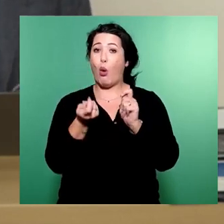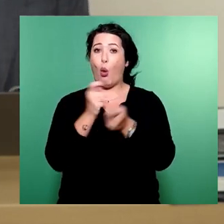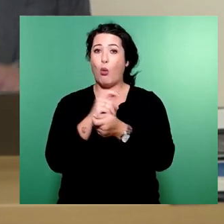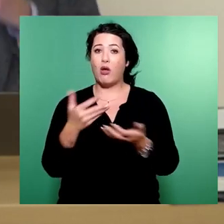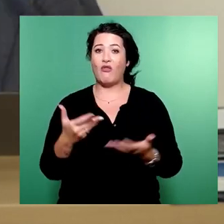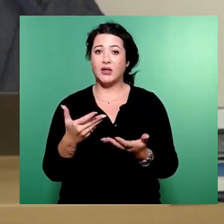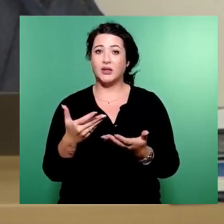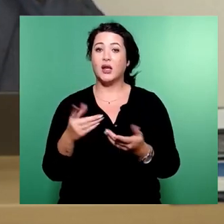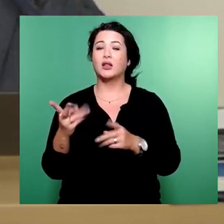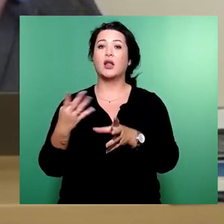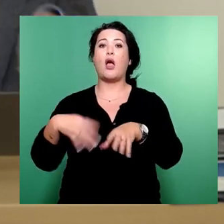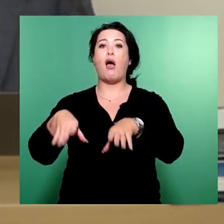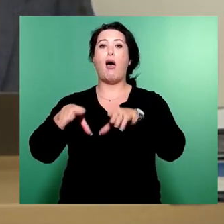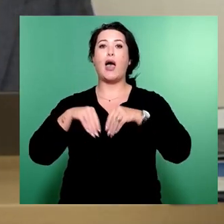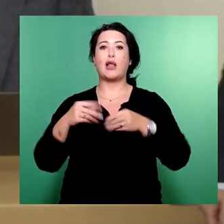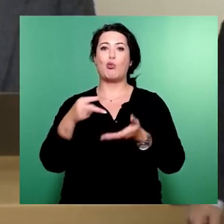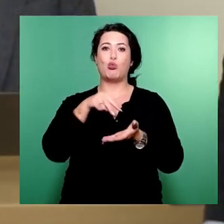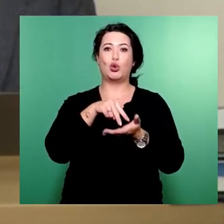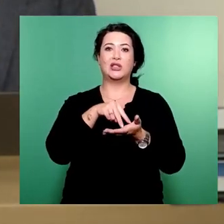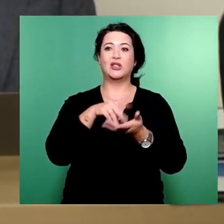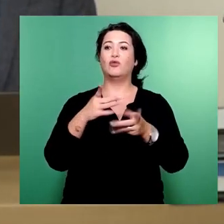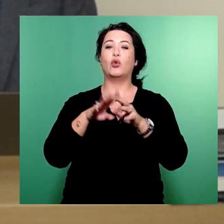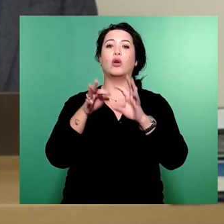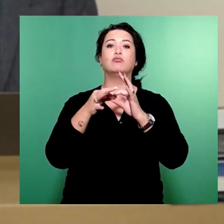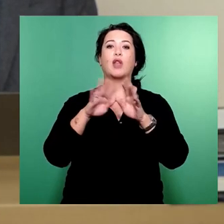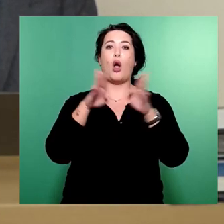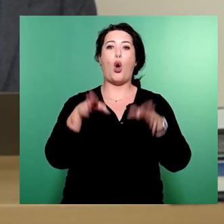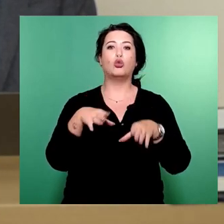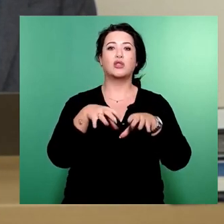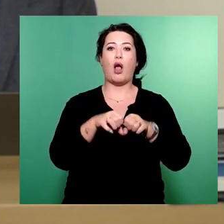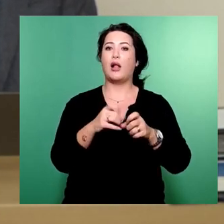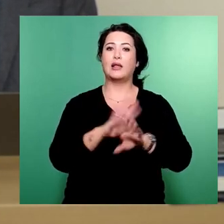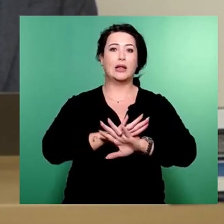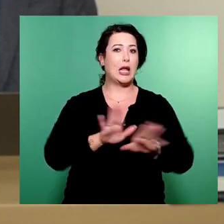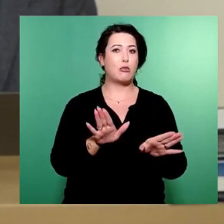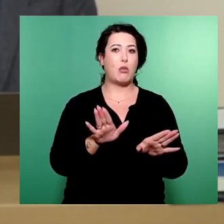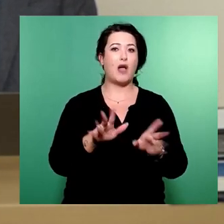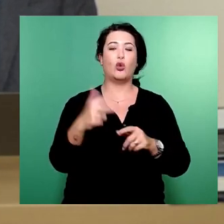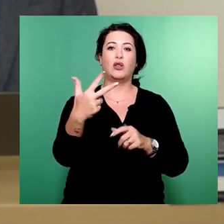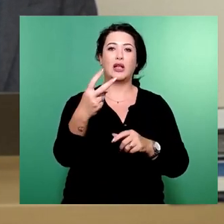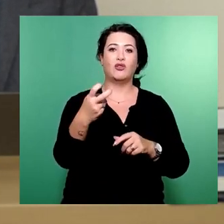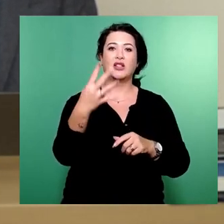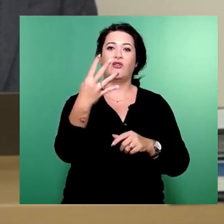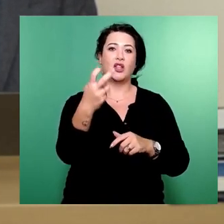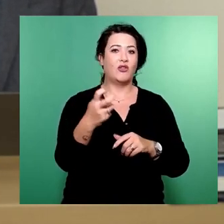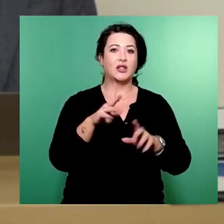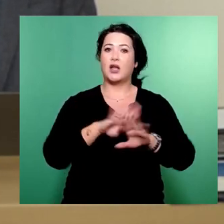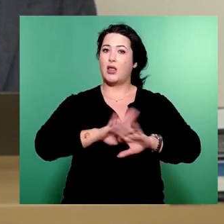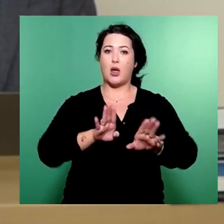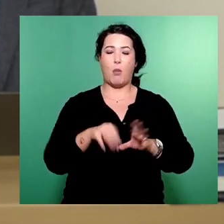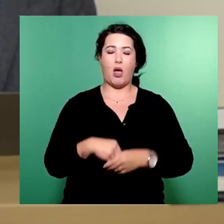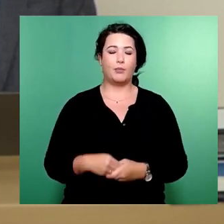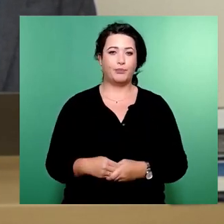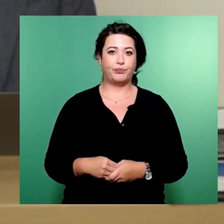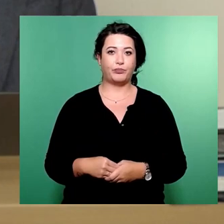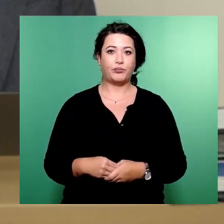eine Einnahmeposition für den Haushalt nicht mehr vorhanden ist, für die Jahre 23, 24. Für den